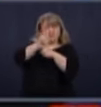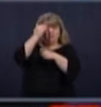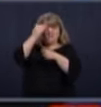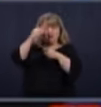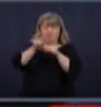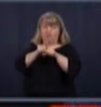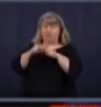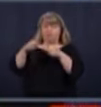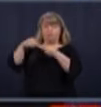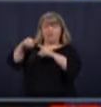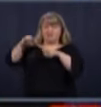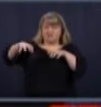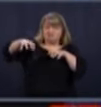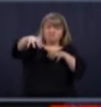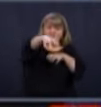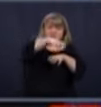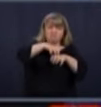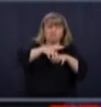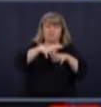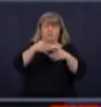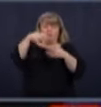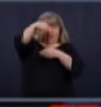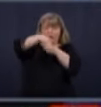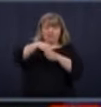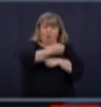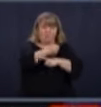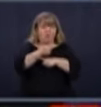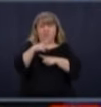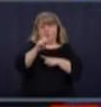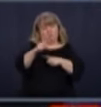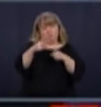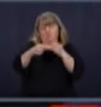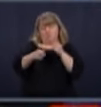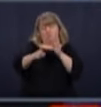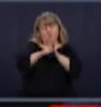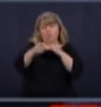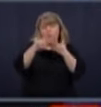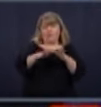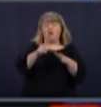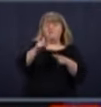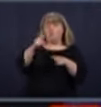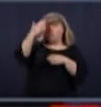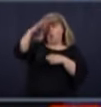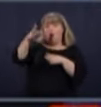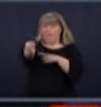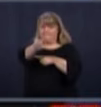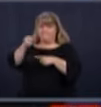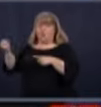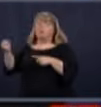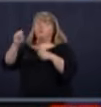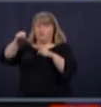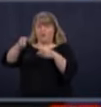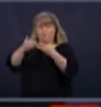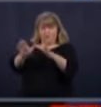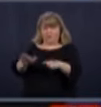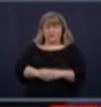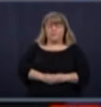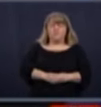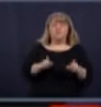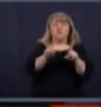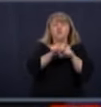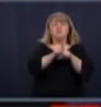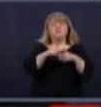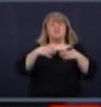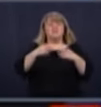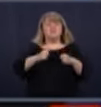extérieure, vont rester fermés. Je vous annonce aussi qu'on a le feu vert de la santé